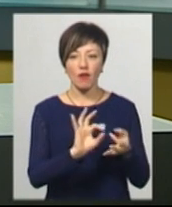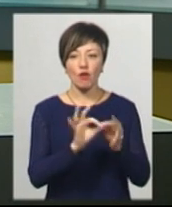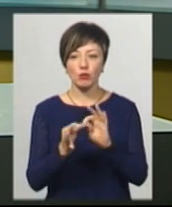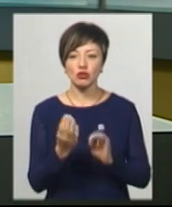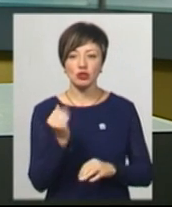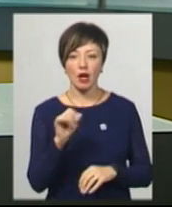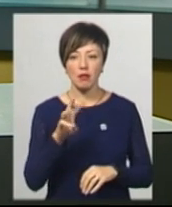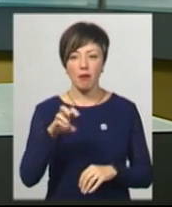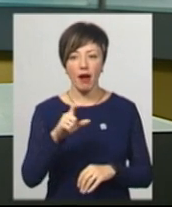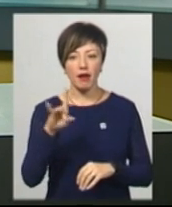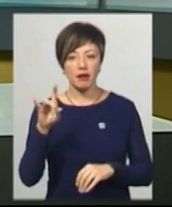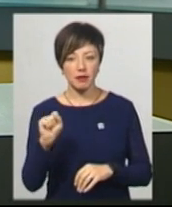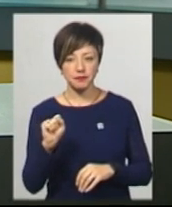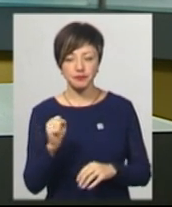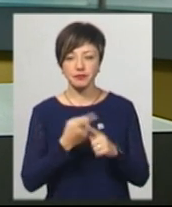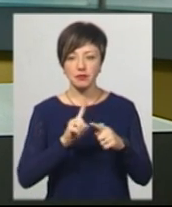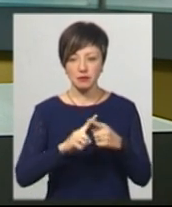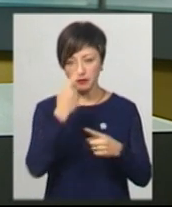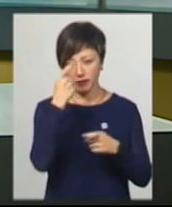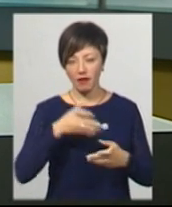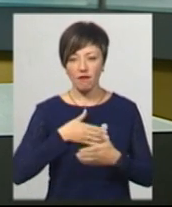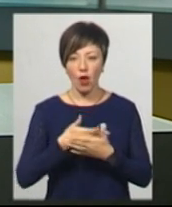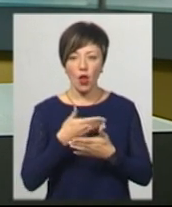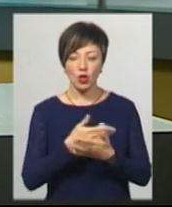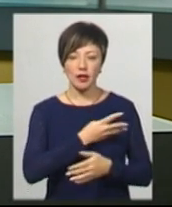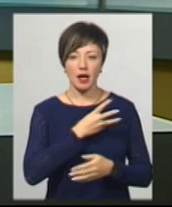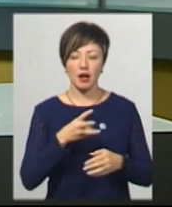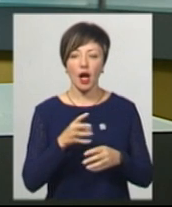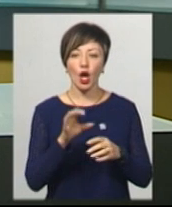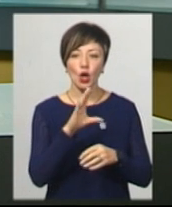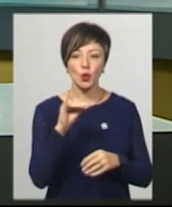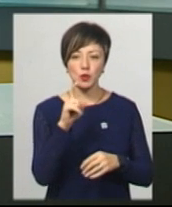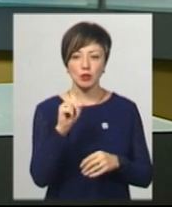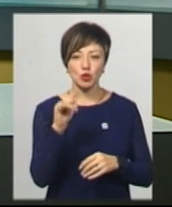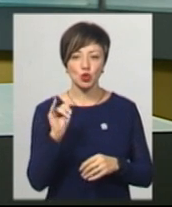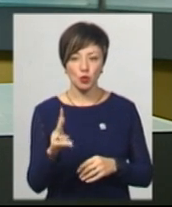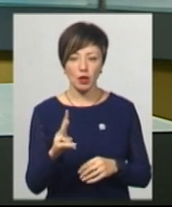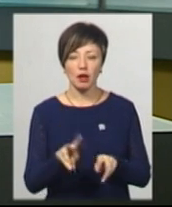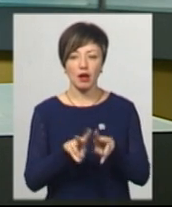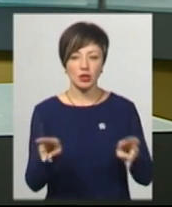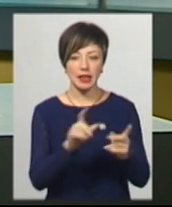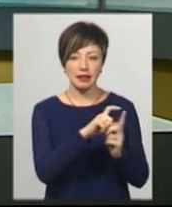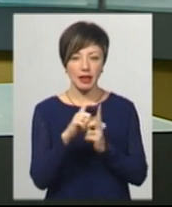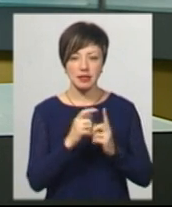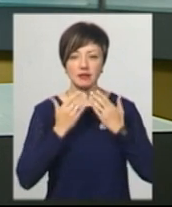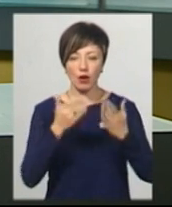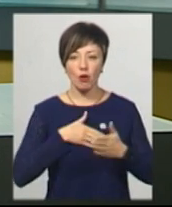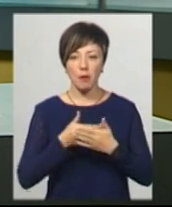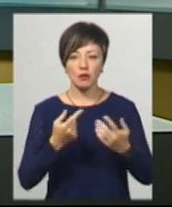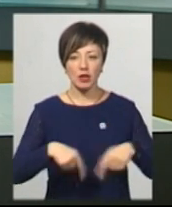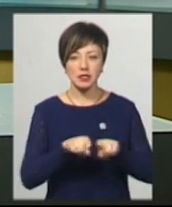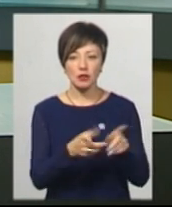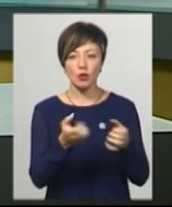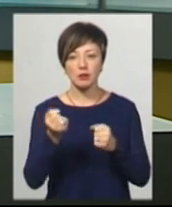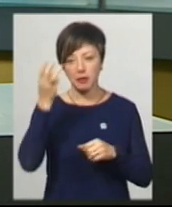Штайнмаєра. Про це Суспільному повідомила волонтерка Тетяна Юзипчук. Та додала, що аналогічний текст звернення від громадських організацій